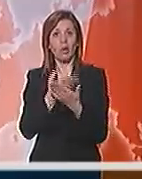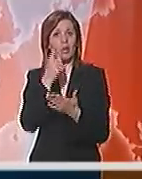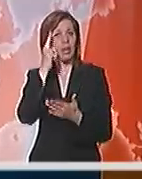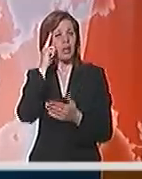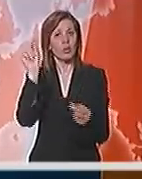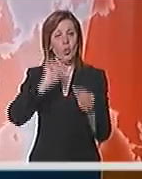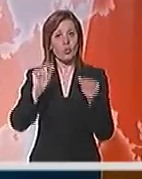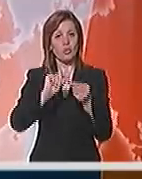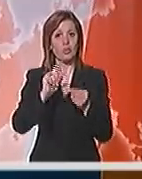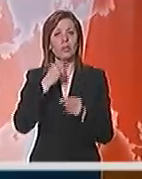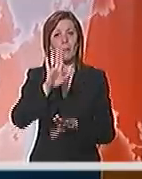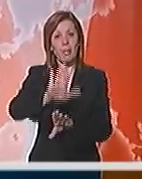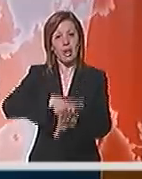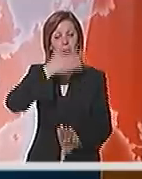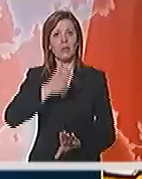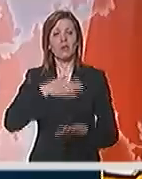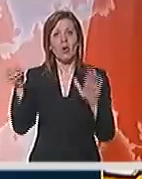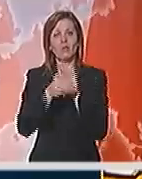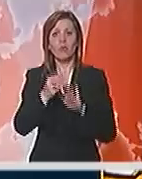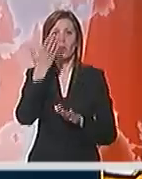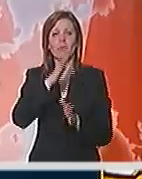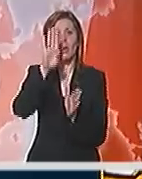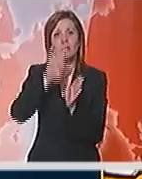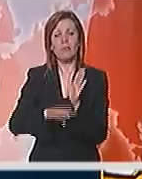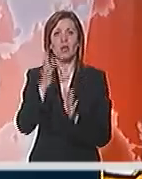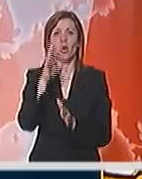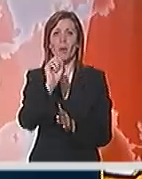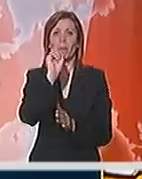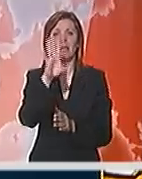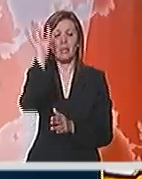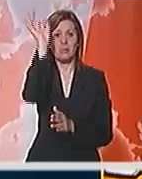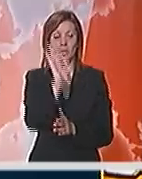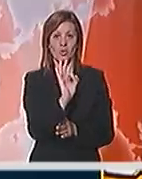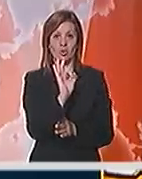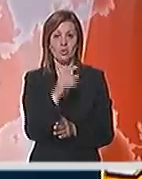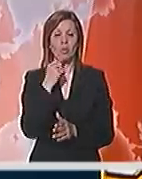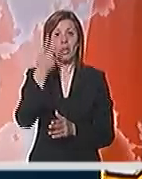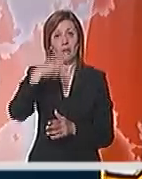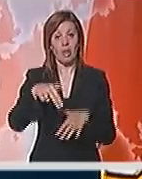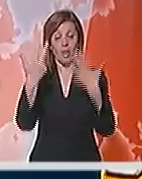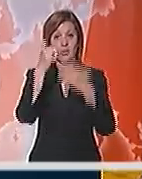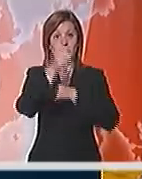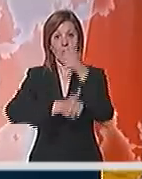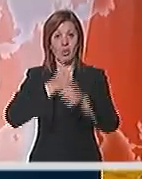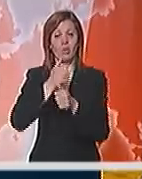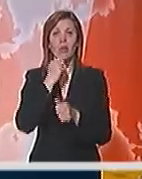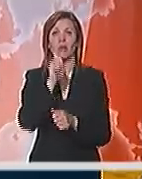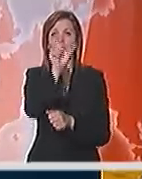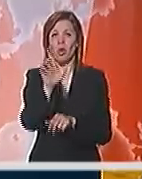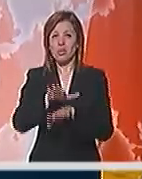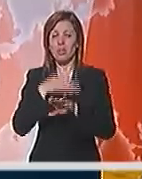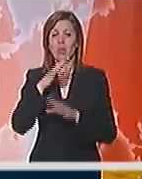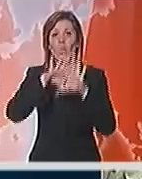značajne uštede, parlament je svoj budžet uspio da smanji za oko 15 procenata. 2008. godine poslanici su